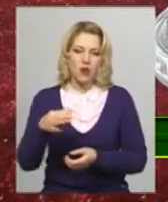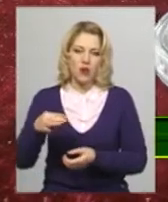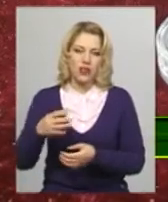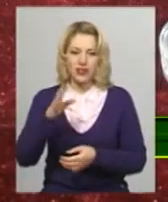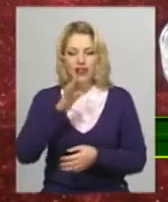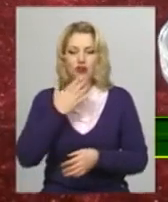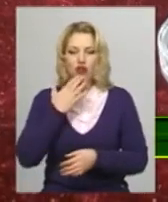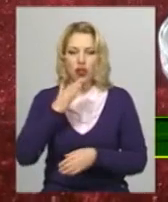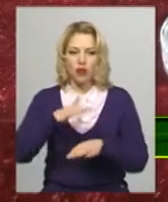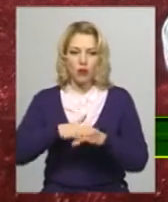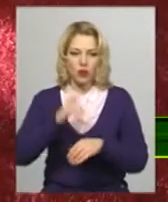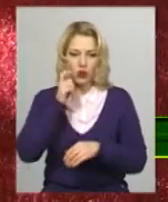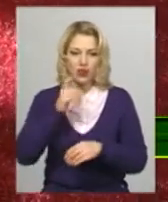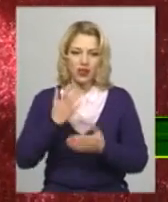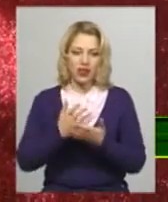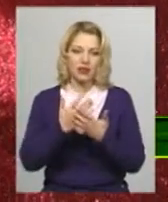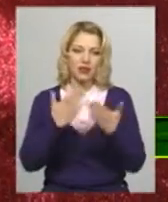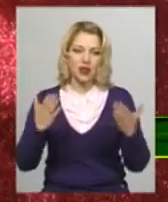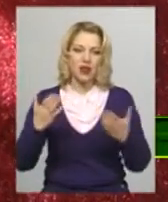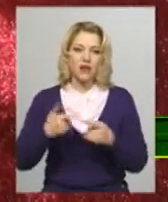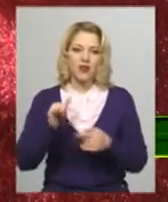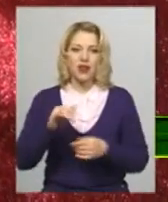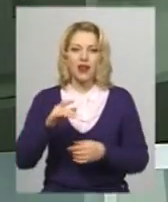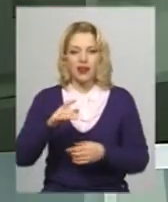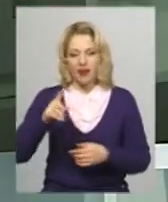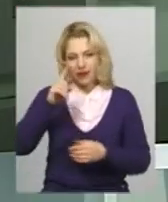експонатом місяця у Хмельницькому обласному краєзнавчому музеї.